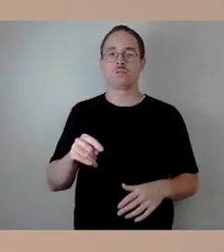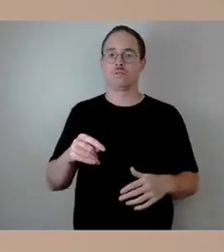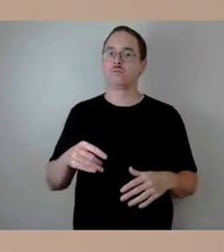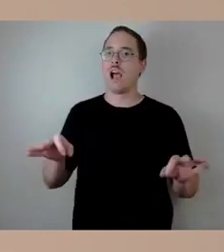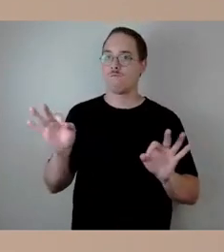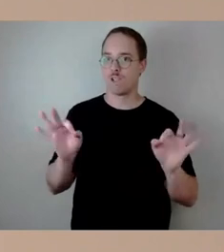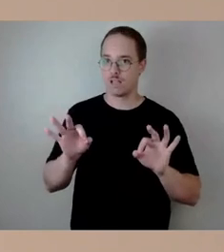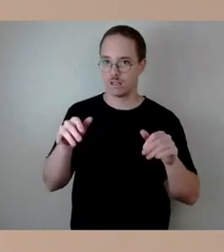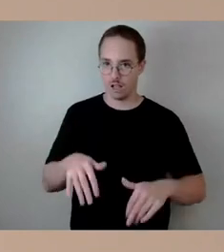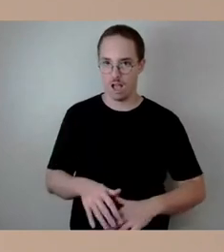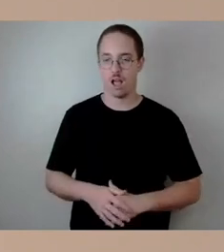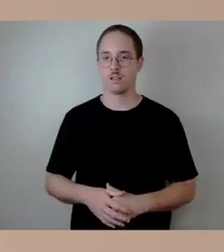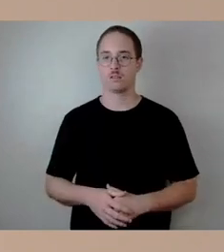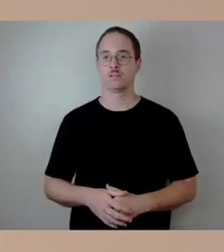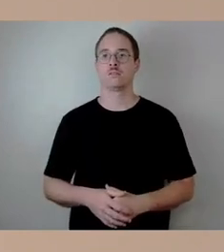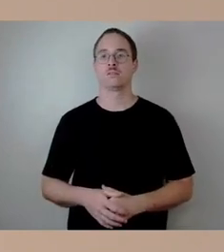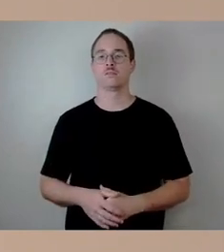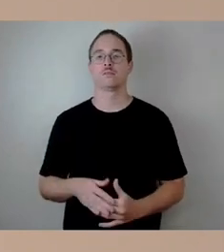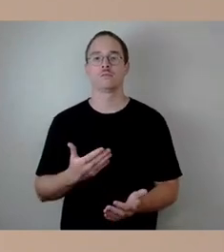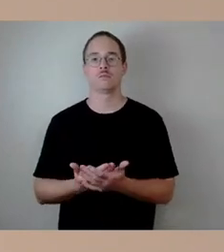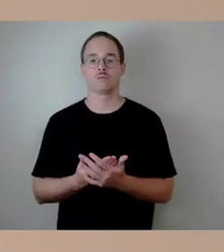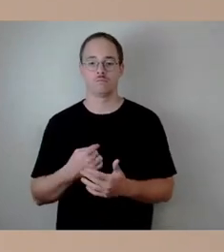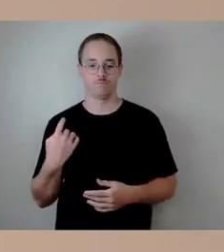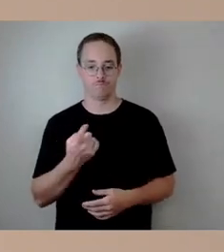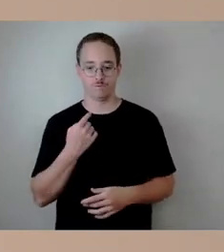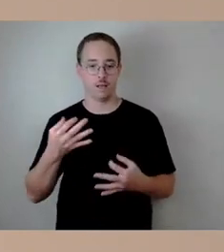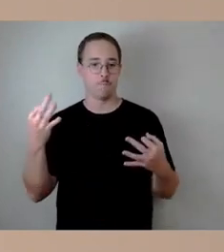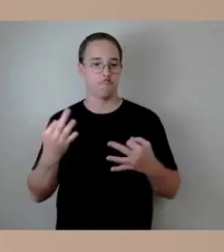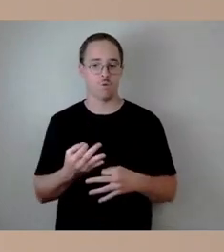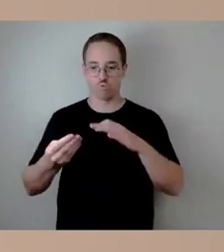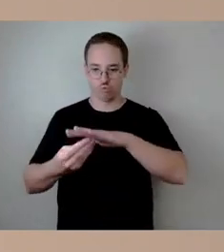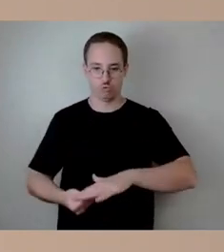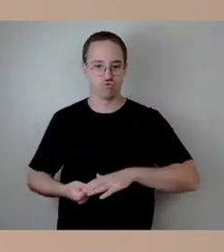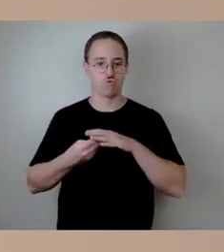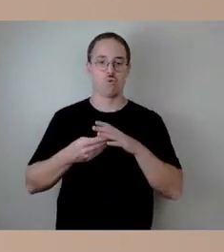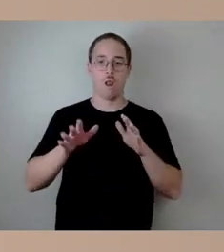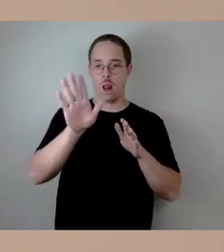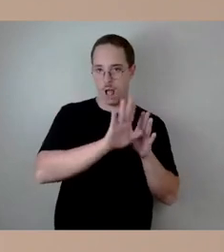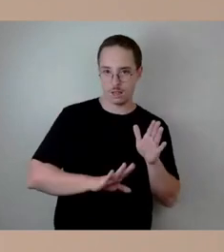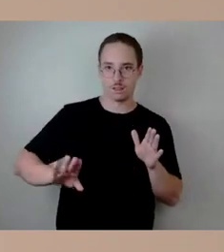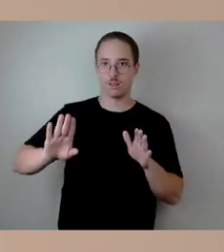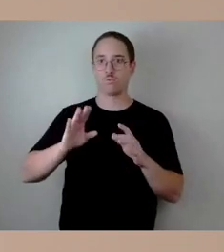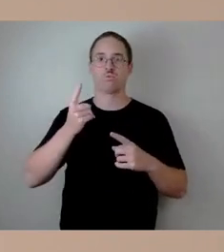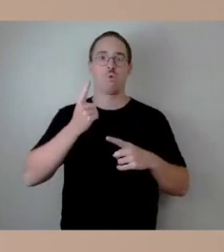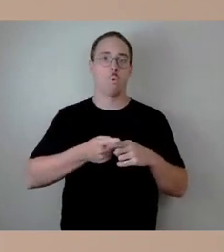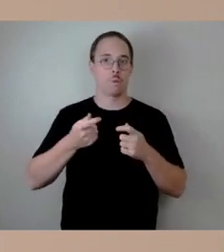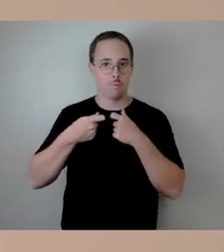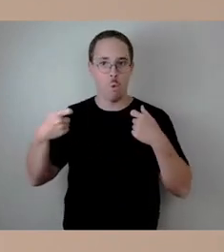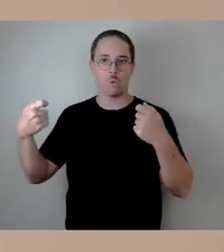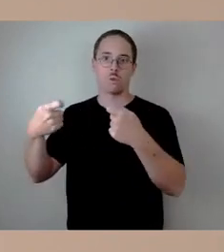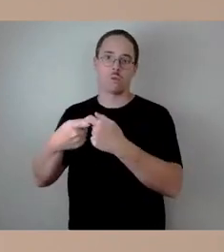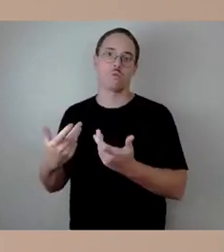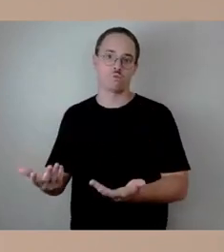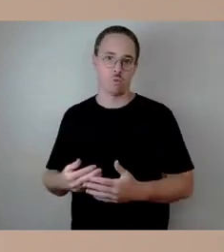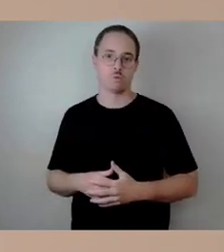Herausforderung in Unterhagen und eine Unterstützung von Land und Bund. Wenn wir jetzt eben nicht bei einer Sanierung als Brückenzug C mit 8 Millionen reden, sondern über einen